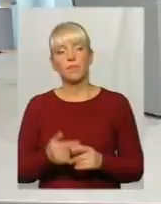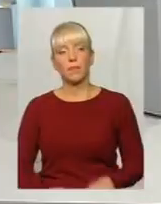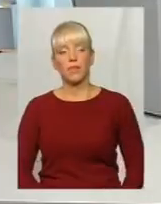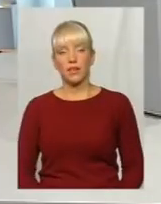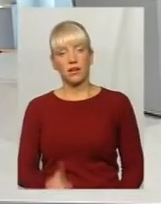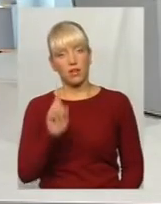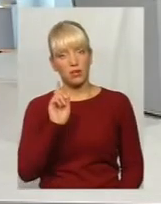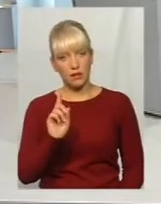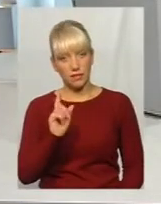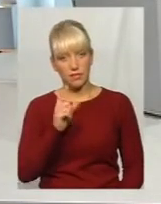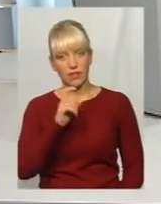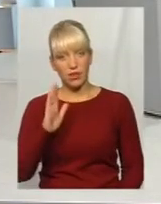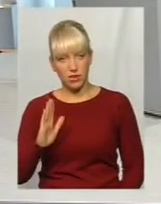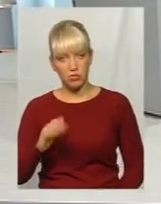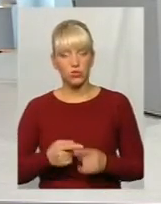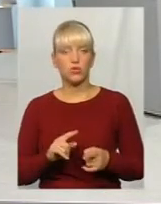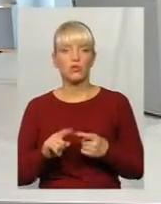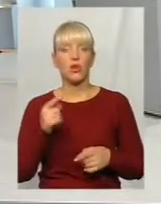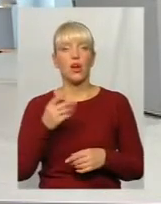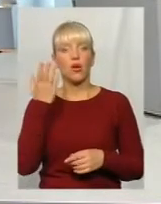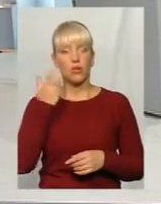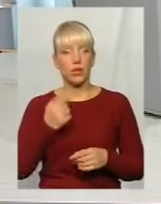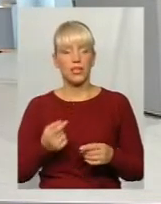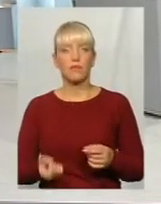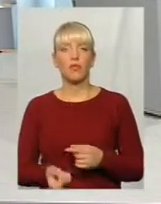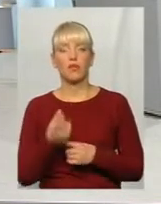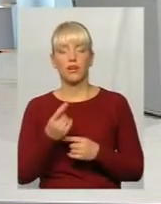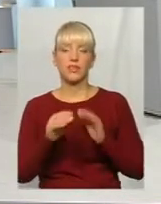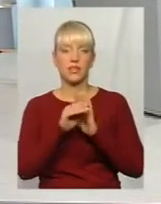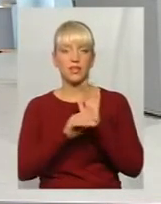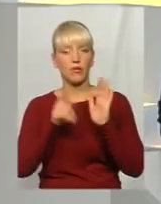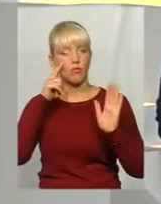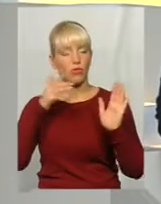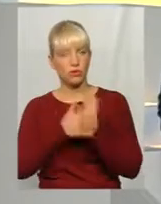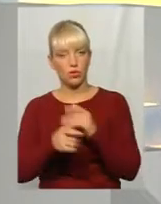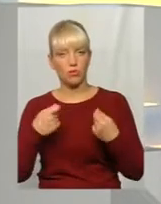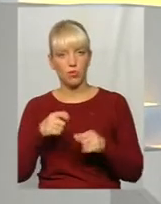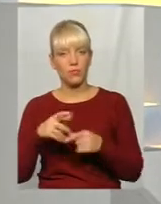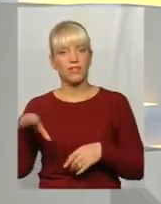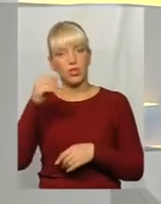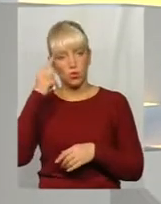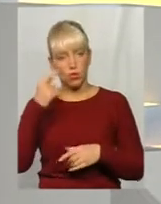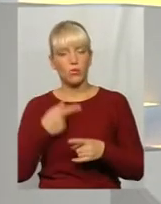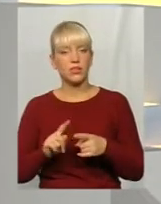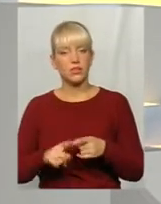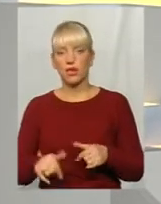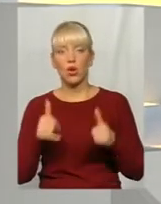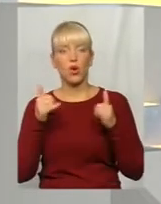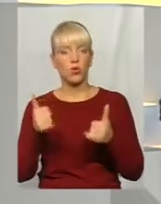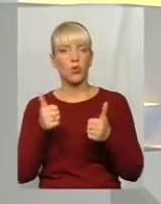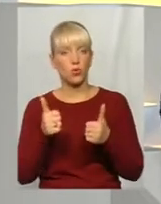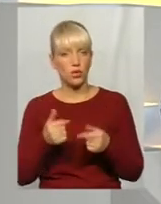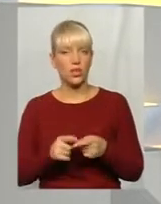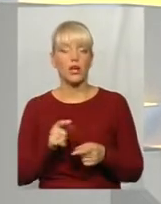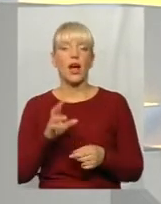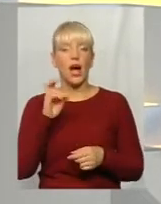система Прозоро, теж всі думали, що це, ну, самий крутий і прозорий. Але ж все ж таки знайшлися ті, хто